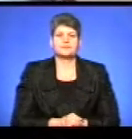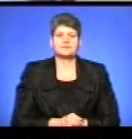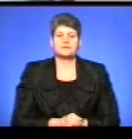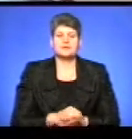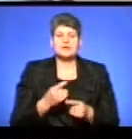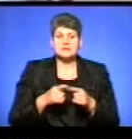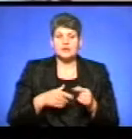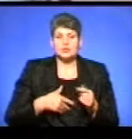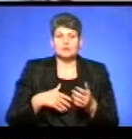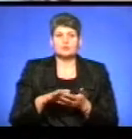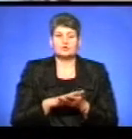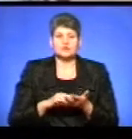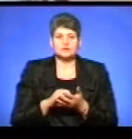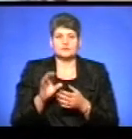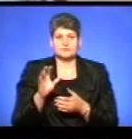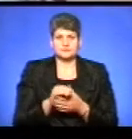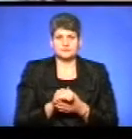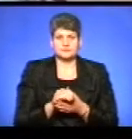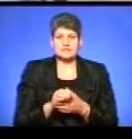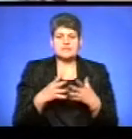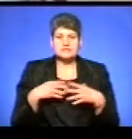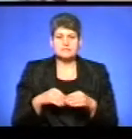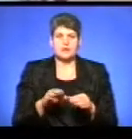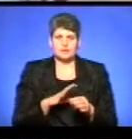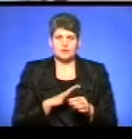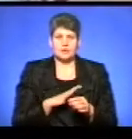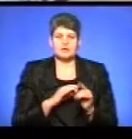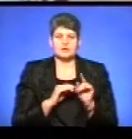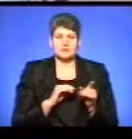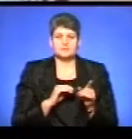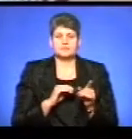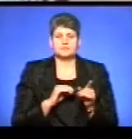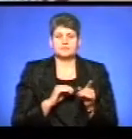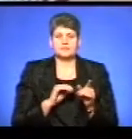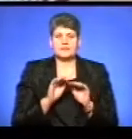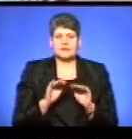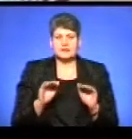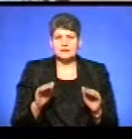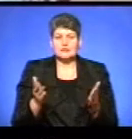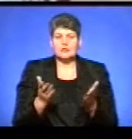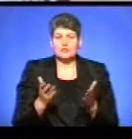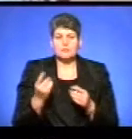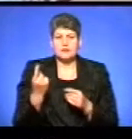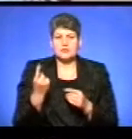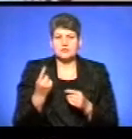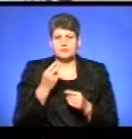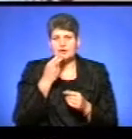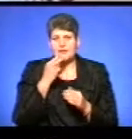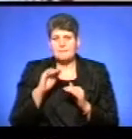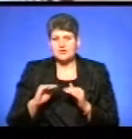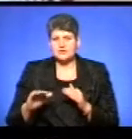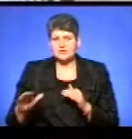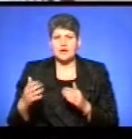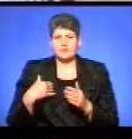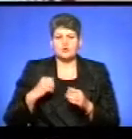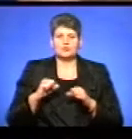винищено голодом на луну весну. Сім'я Булата, Коваля, діти якого старші поїли менше. А